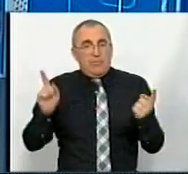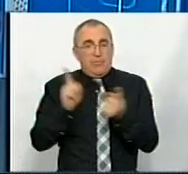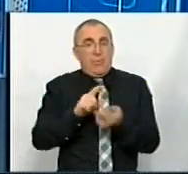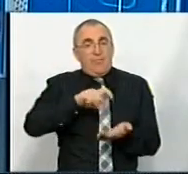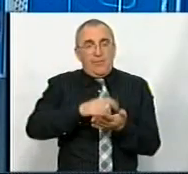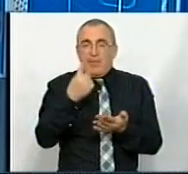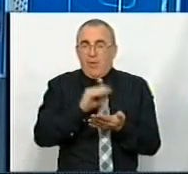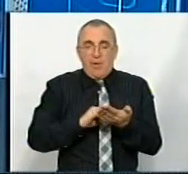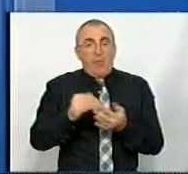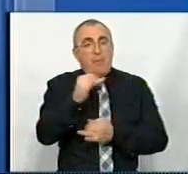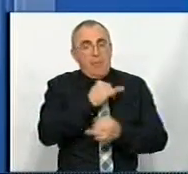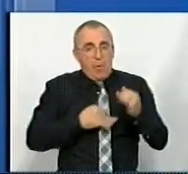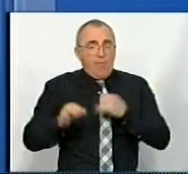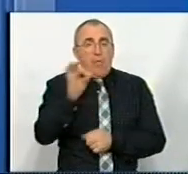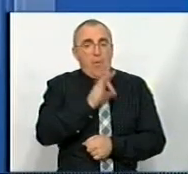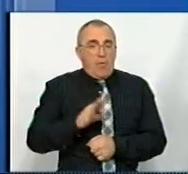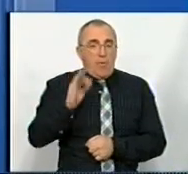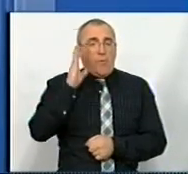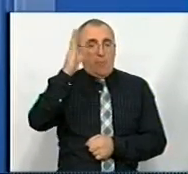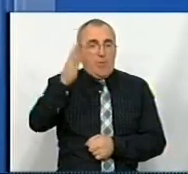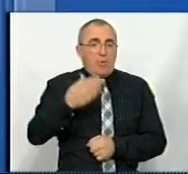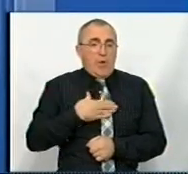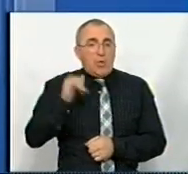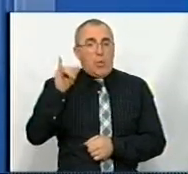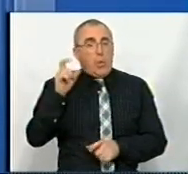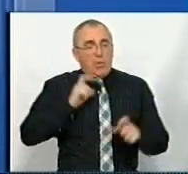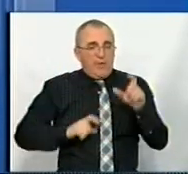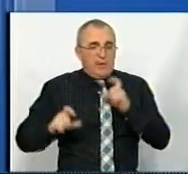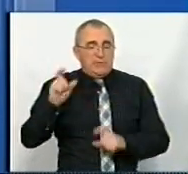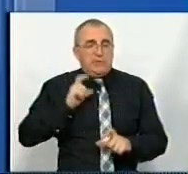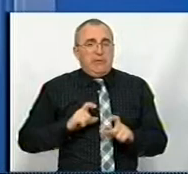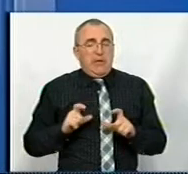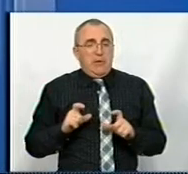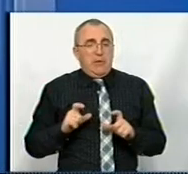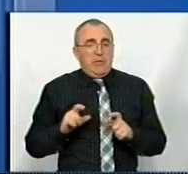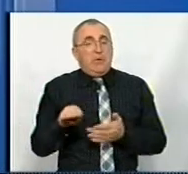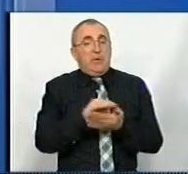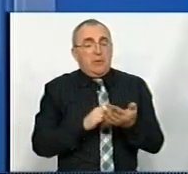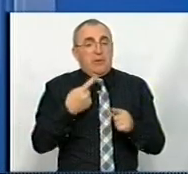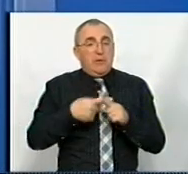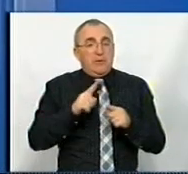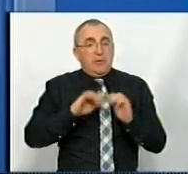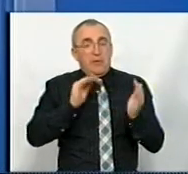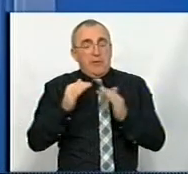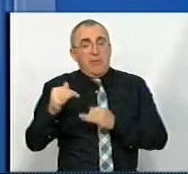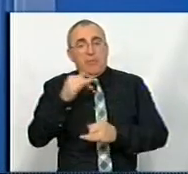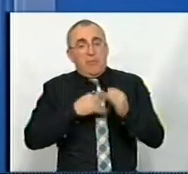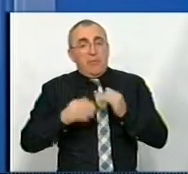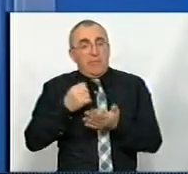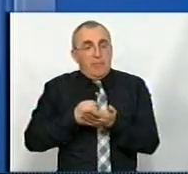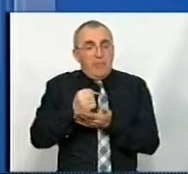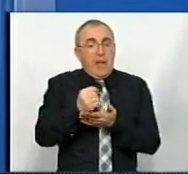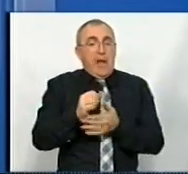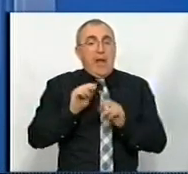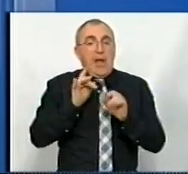студії, не один раз і поговорити про майбутнє нашого університету. Нагадую, це цикл бесід із кандидатами в